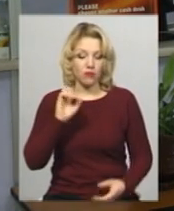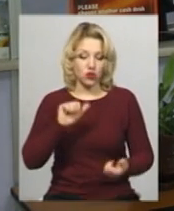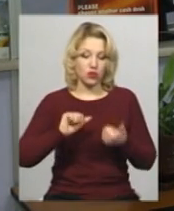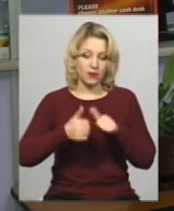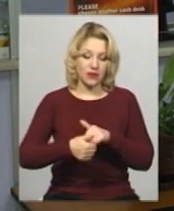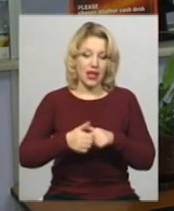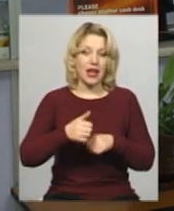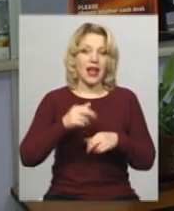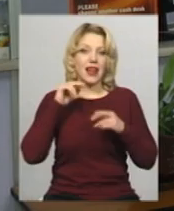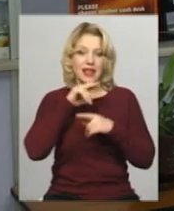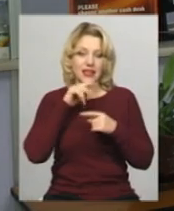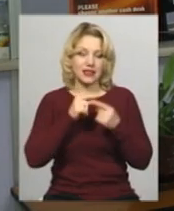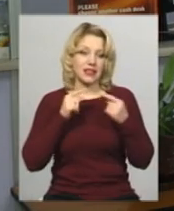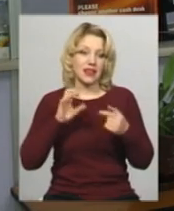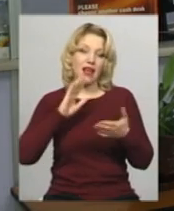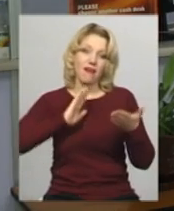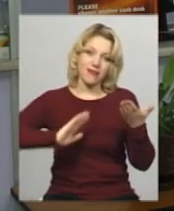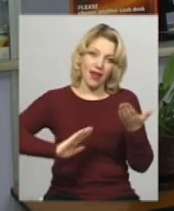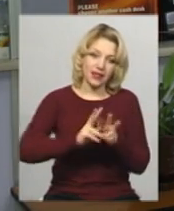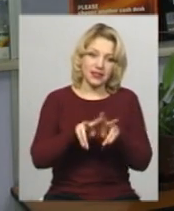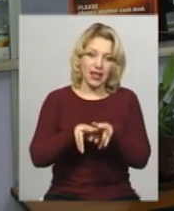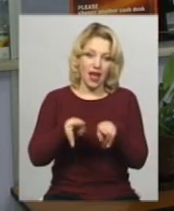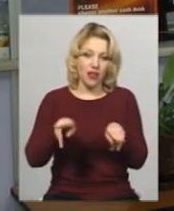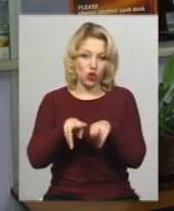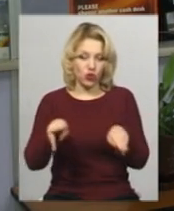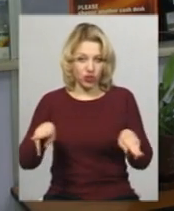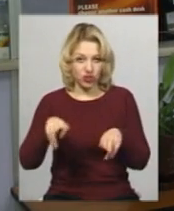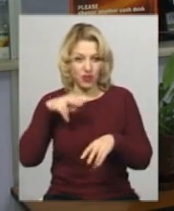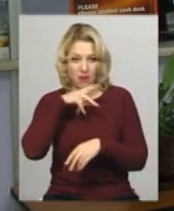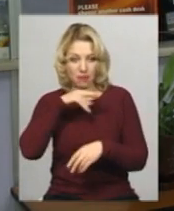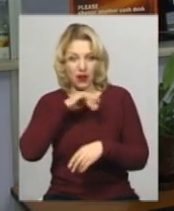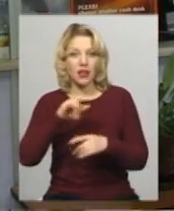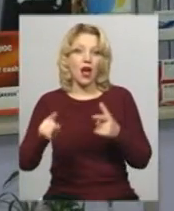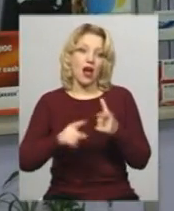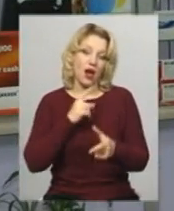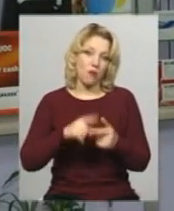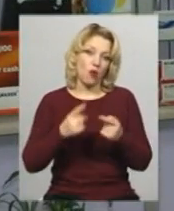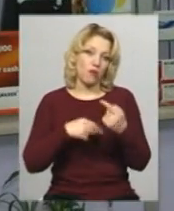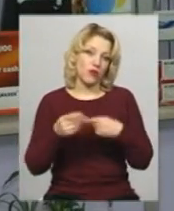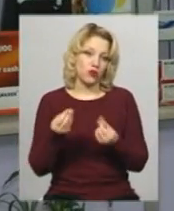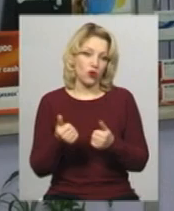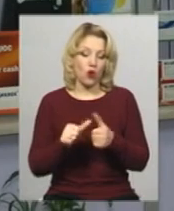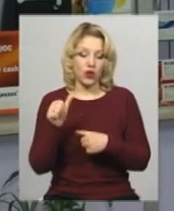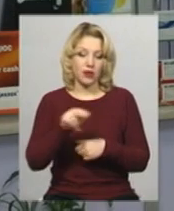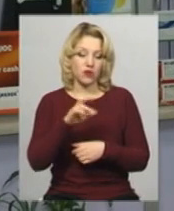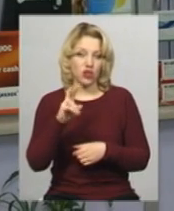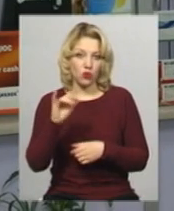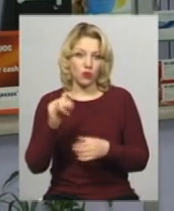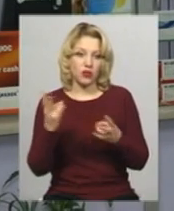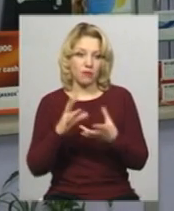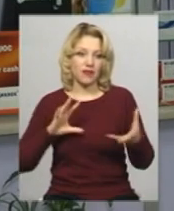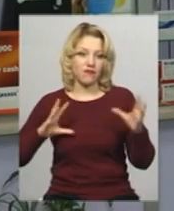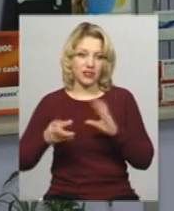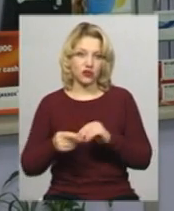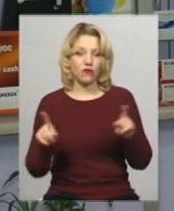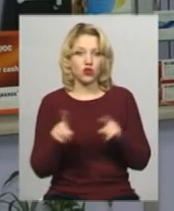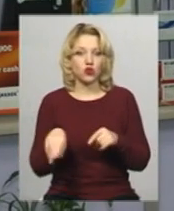якісний аналогічний препарат або повернути свої кошти. Окрім чеку, потрібен висновок